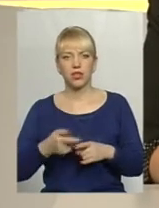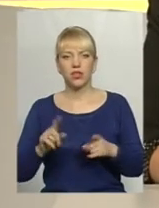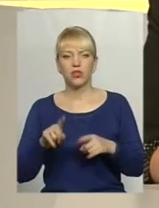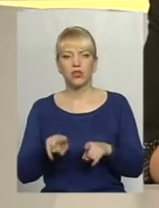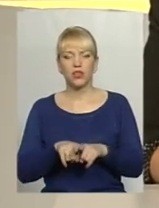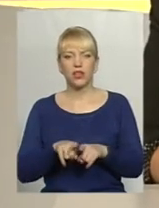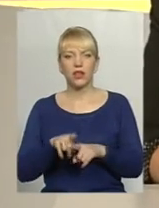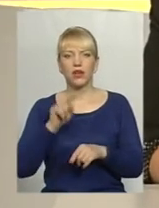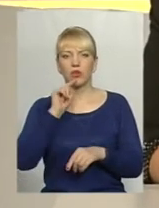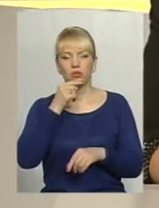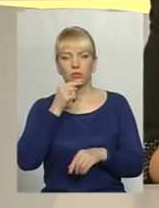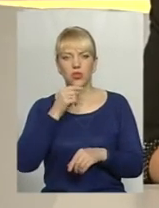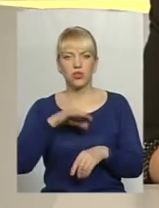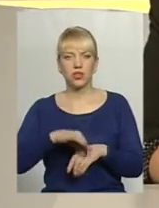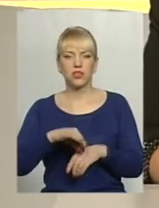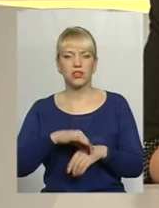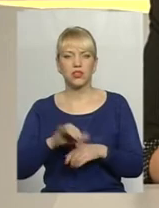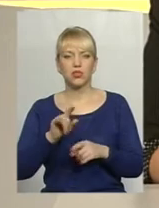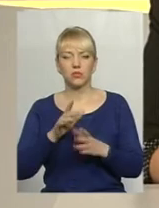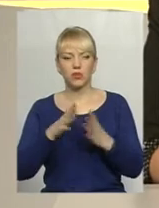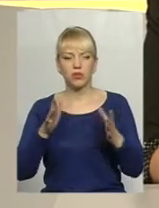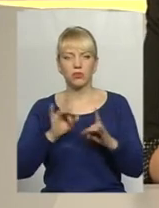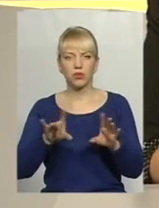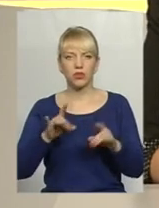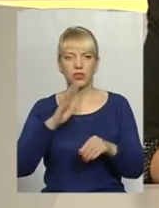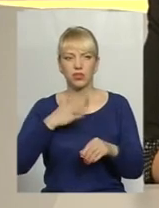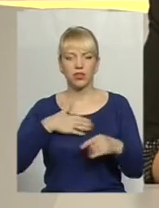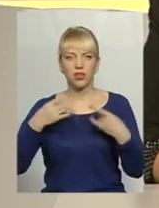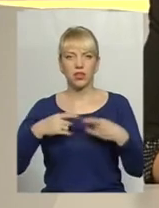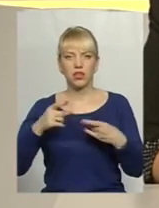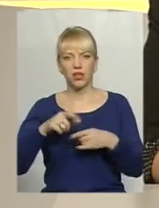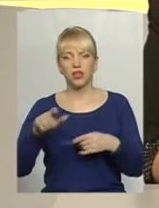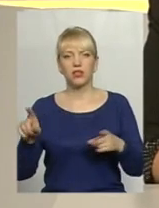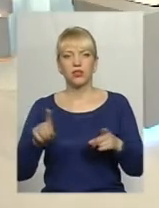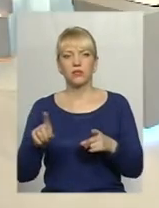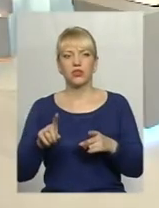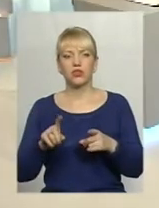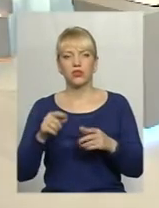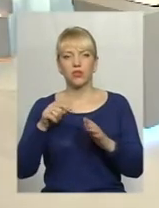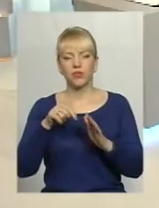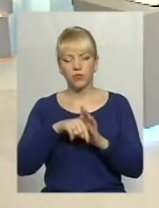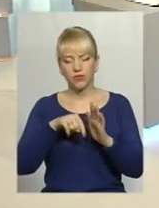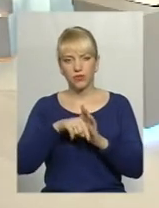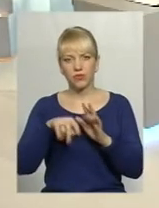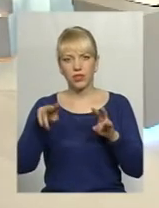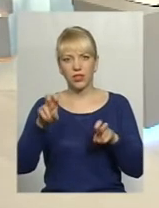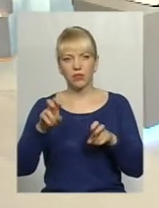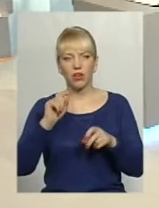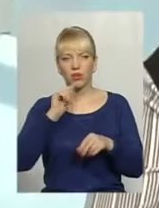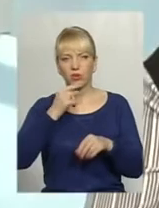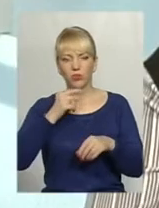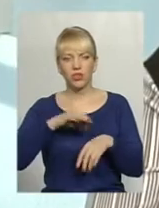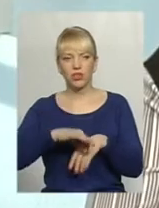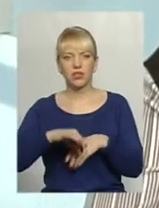економічне насильство, щоб більше пояснити нашим телеглядачам і мені, що полягає, вкладається в термін економічне Економічне